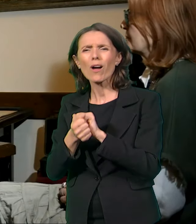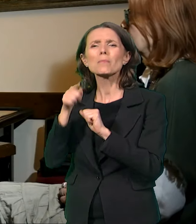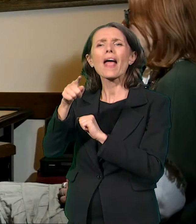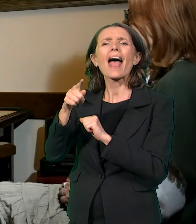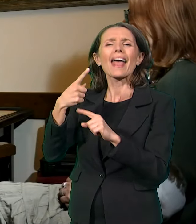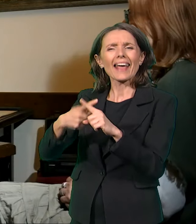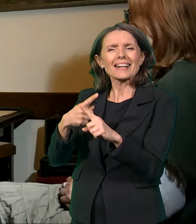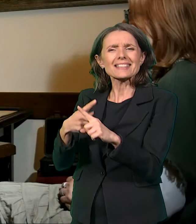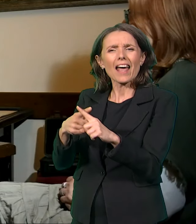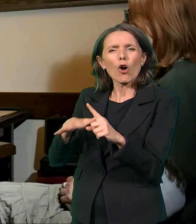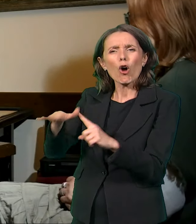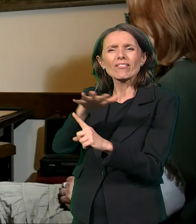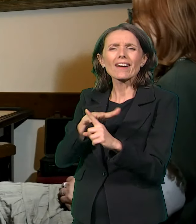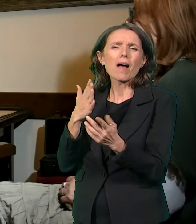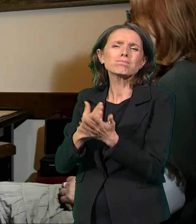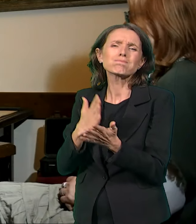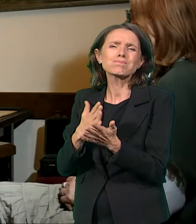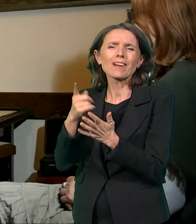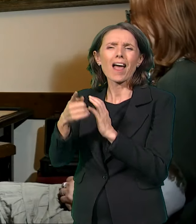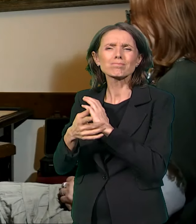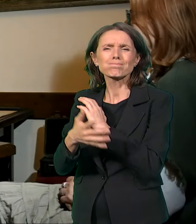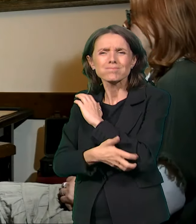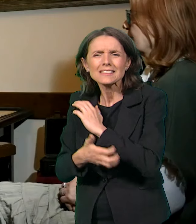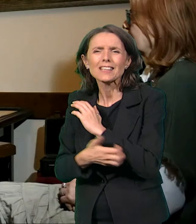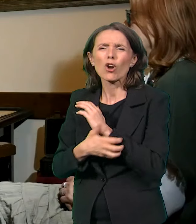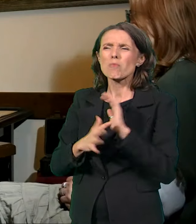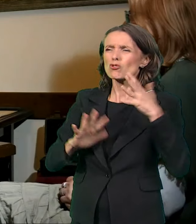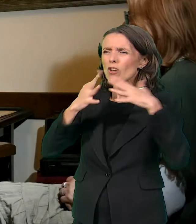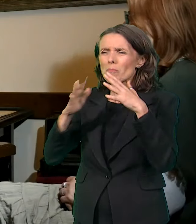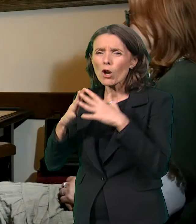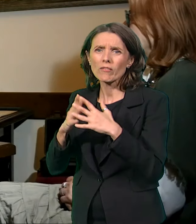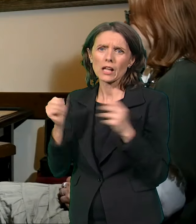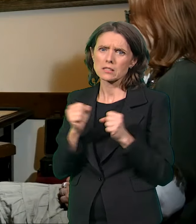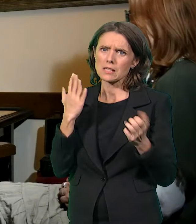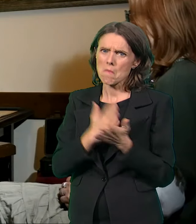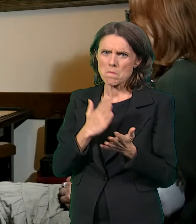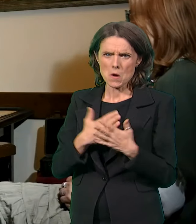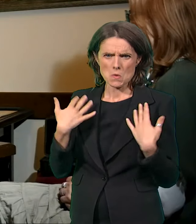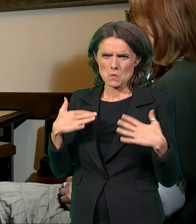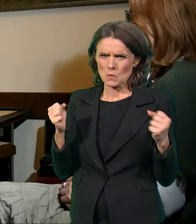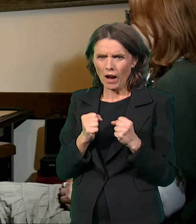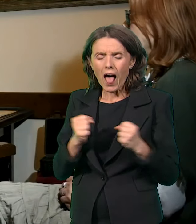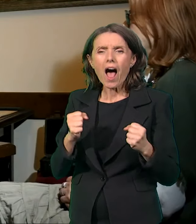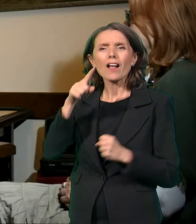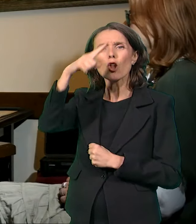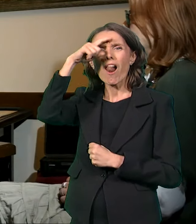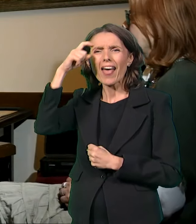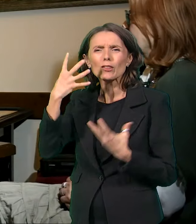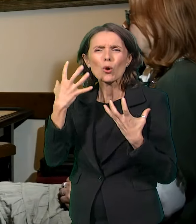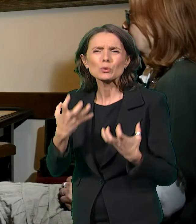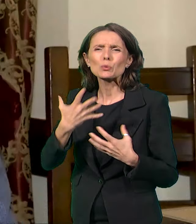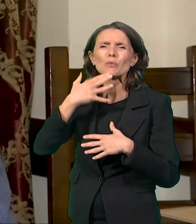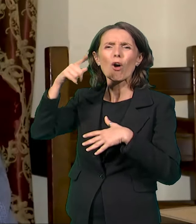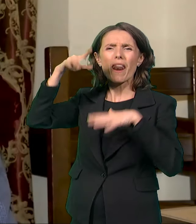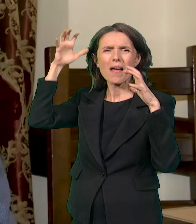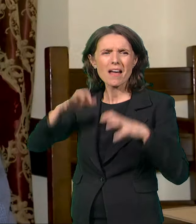žemlja. Zime su bile duge, a ljeta bila sušna. Poreze su bili veliki. I to